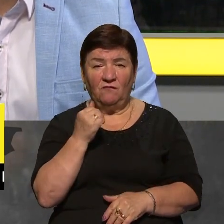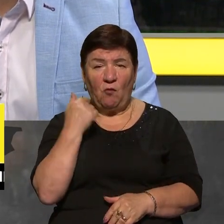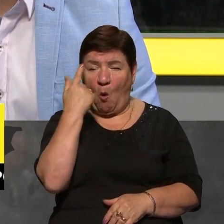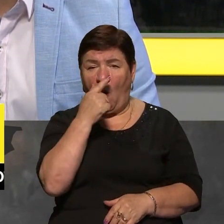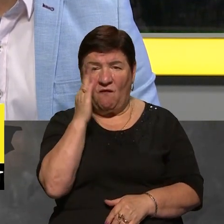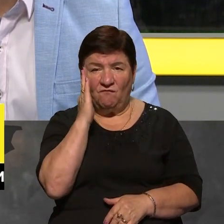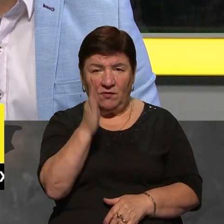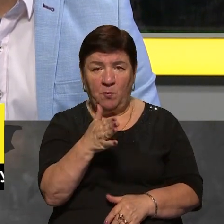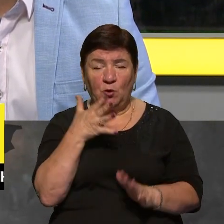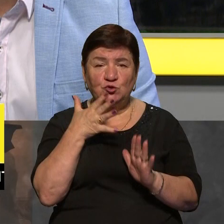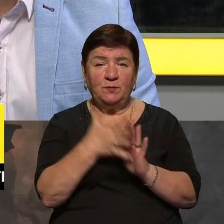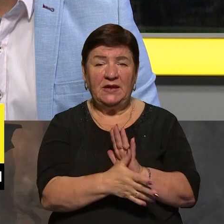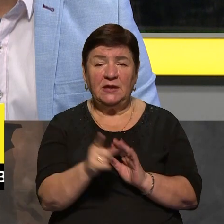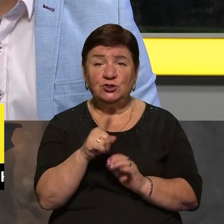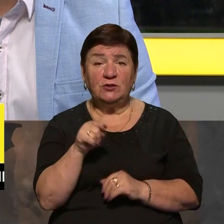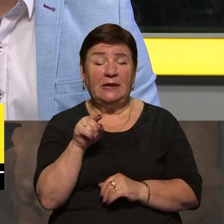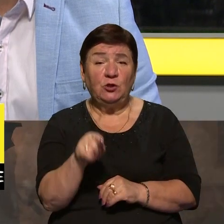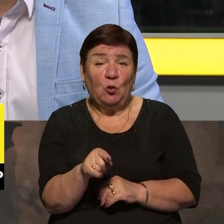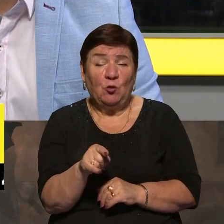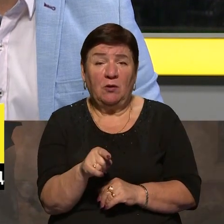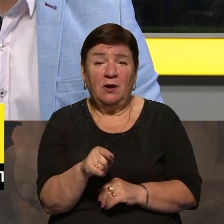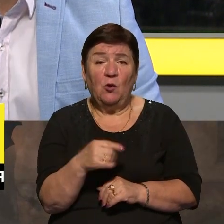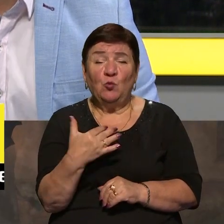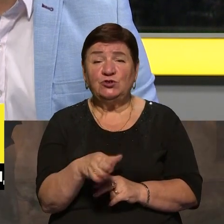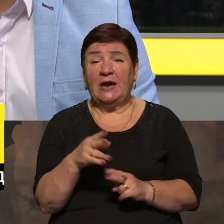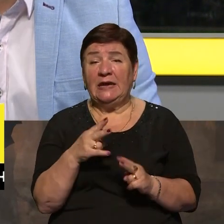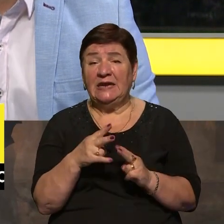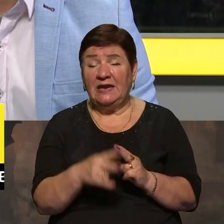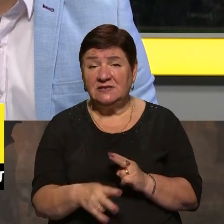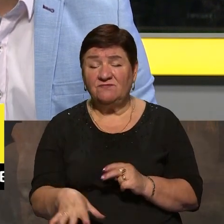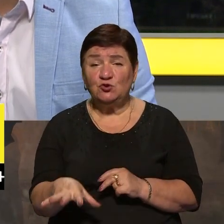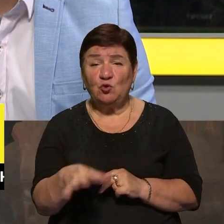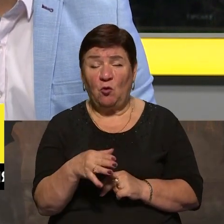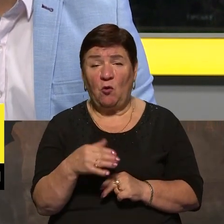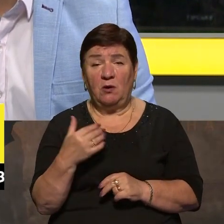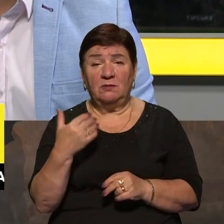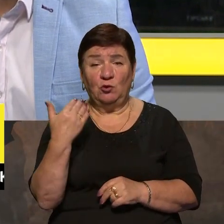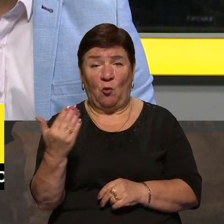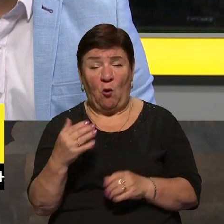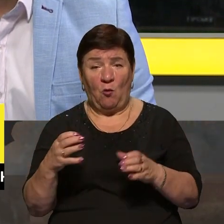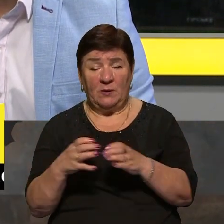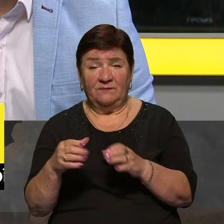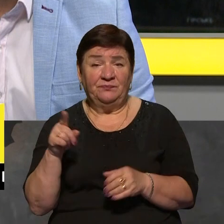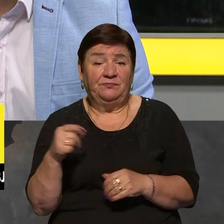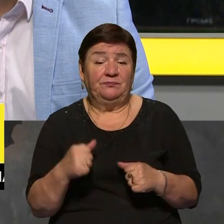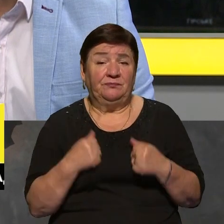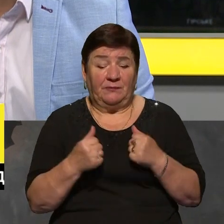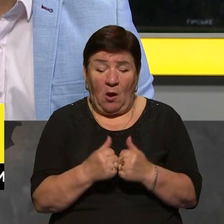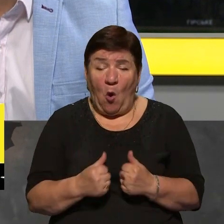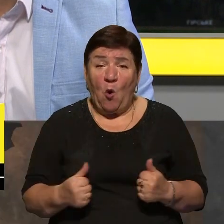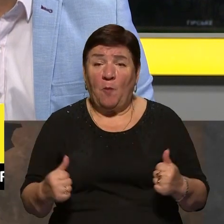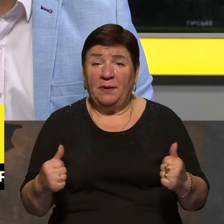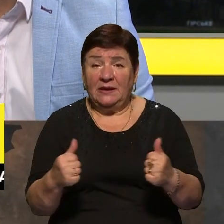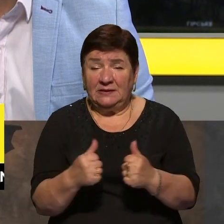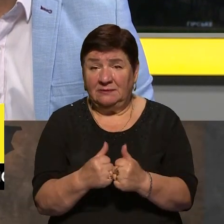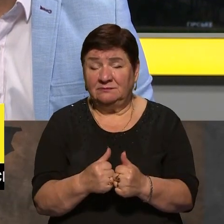оскільки розуміє, що для нього це, власне кажучи, кінець усього його угрупування. Тому він намагається охопити Авдіївку